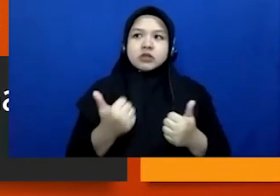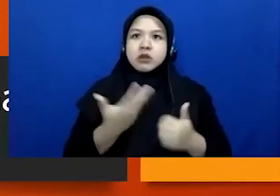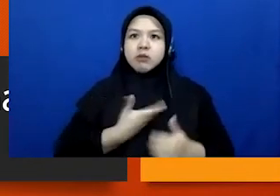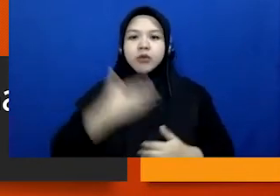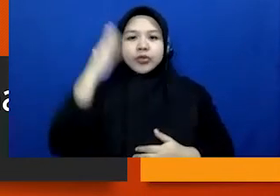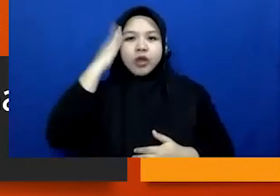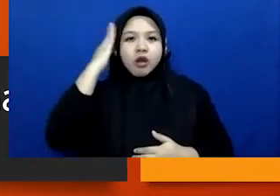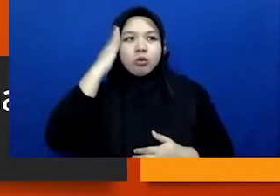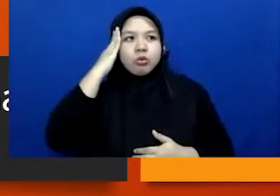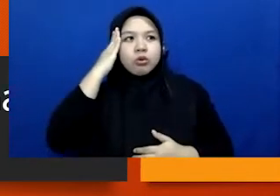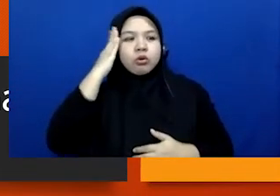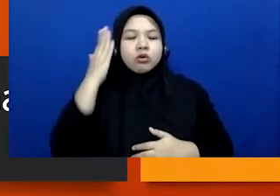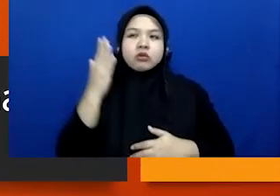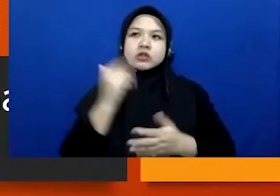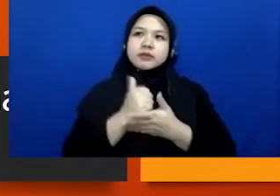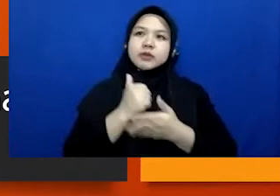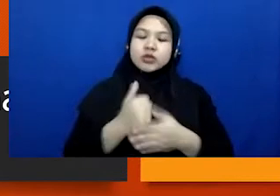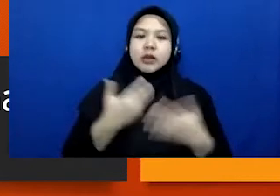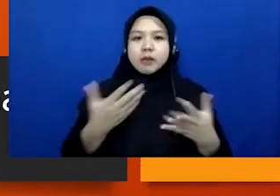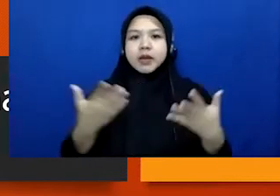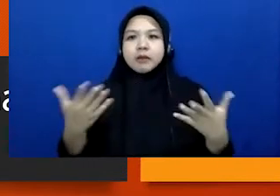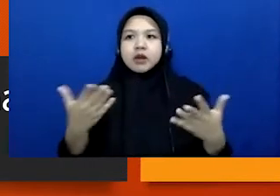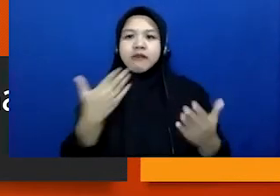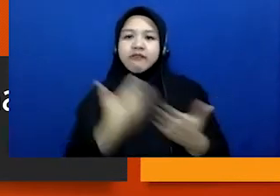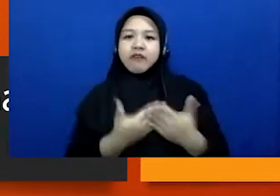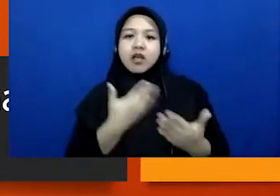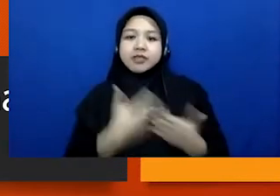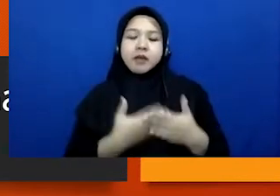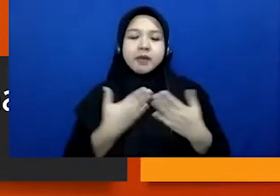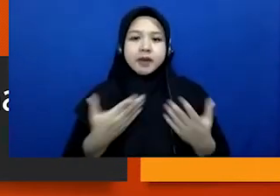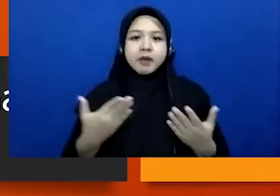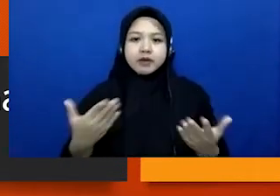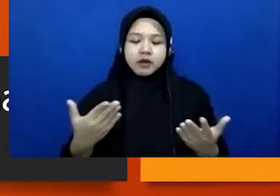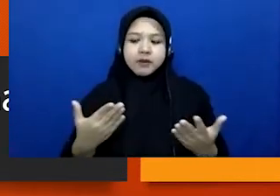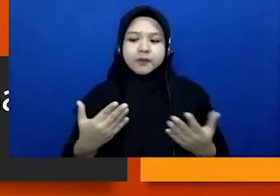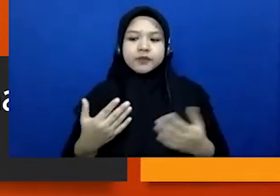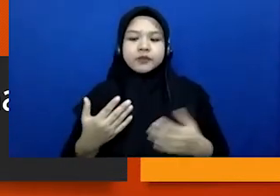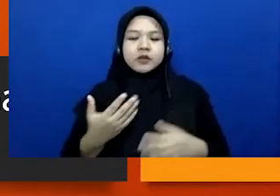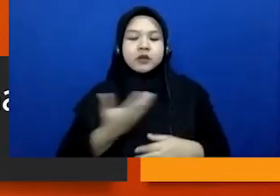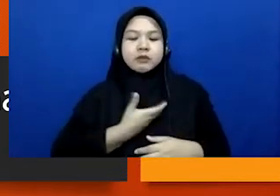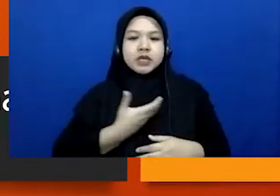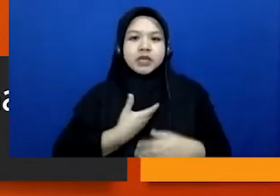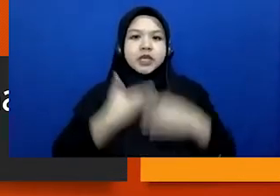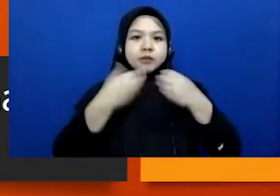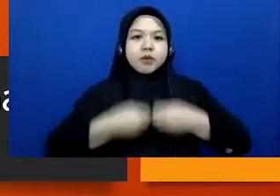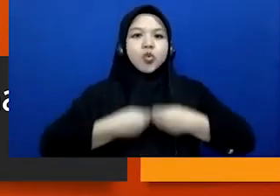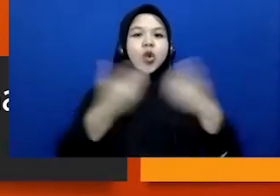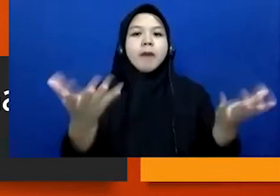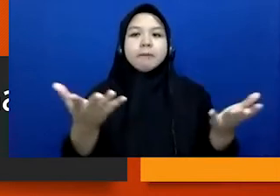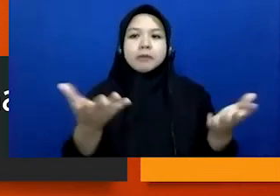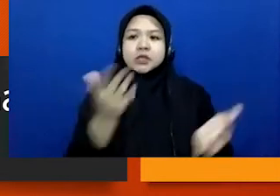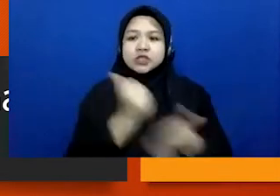gimana sih sebenarnya faktanya gitu kan. Kemudian ingin mengungkap gitu kan sebenarnya